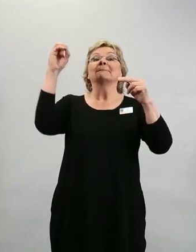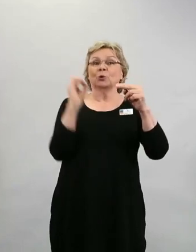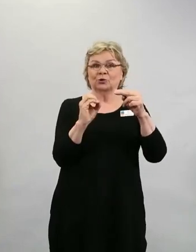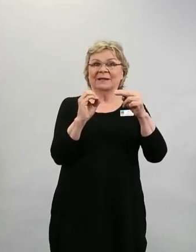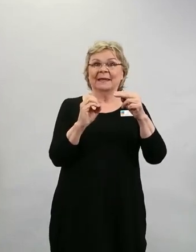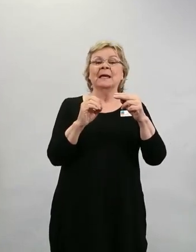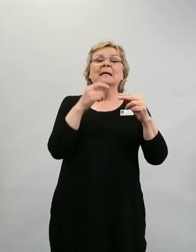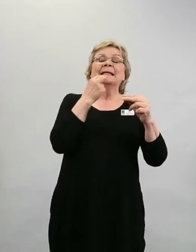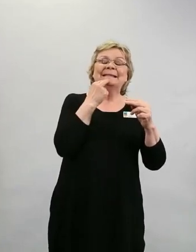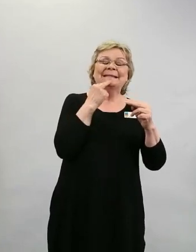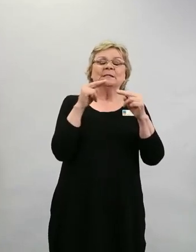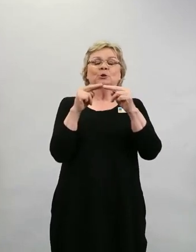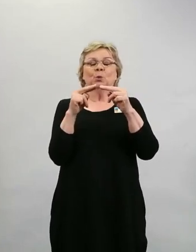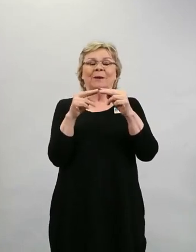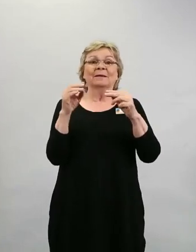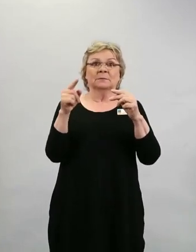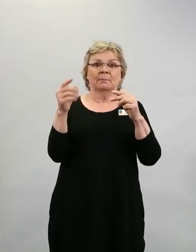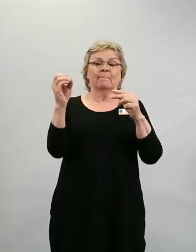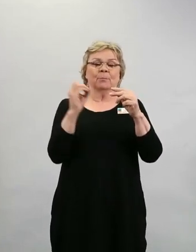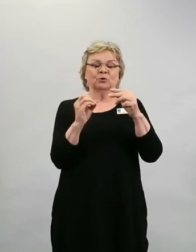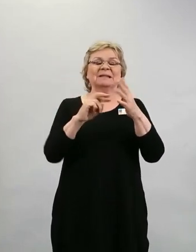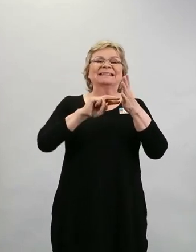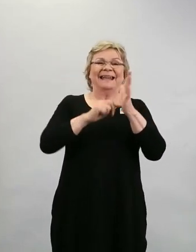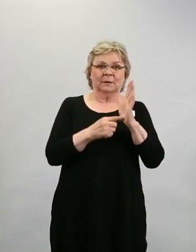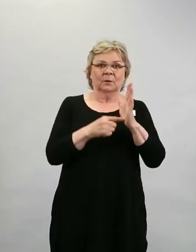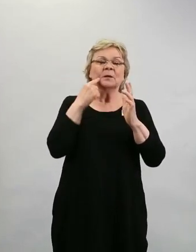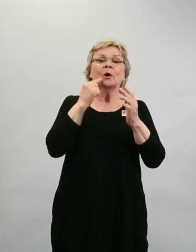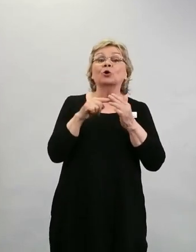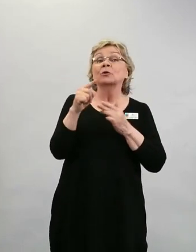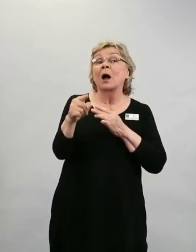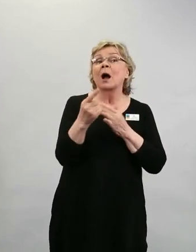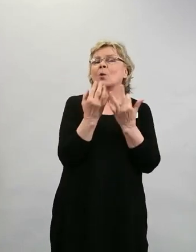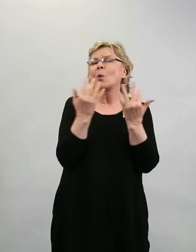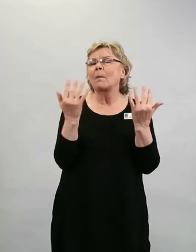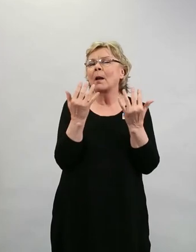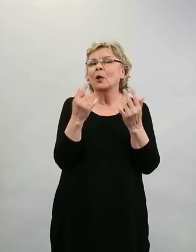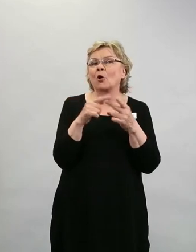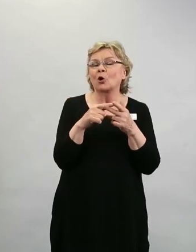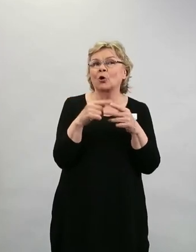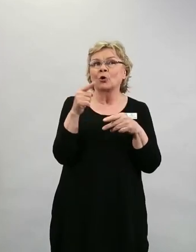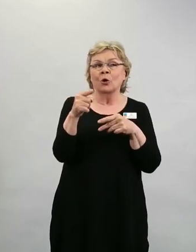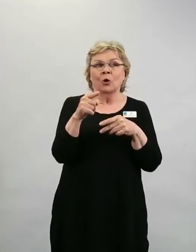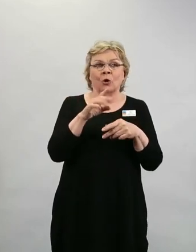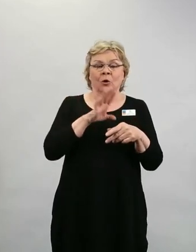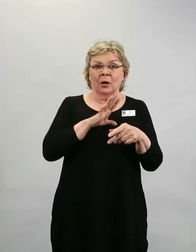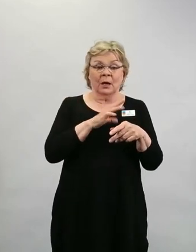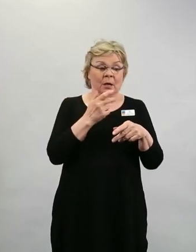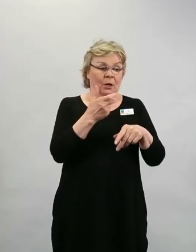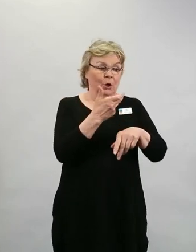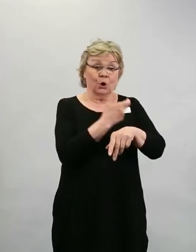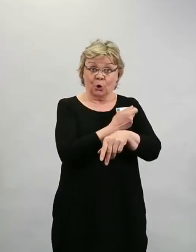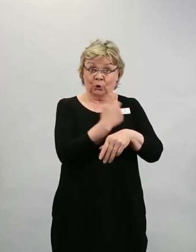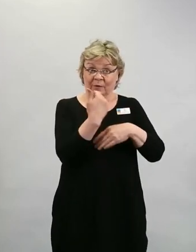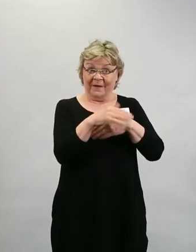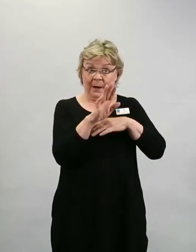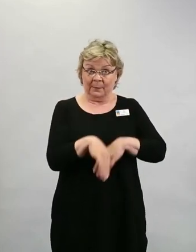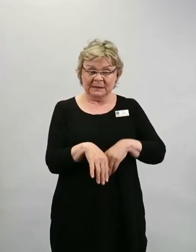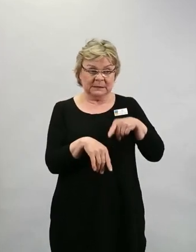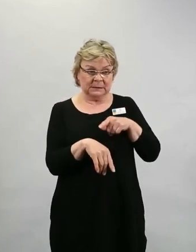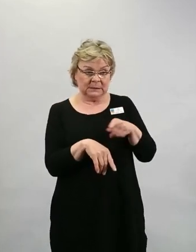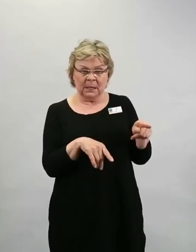Ja se riskisuhde tarkoittaa sitä, että kuinka paljon sitä estettävää tautia ilmenee rokotetuilla, verrataan sitä